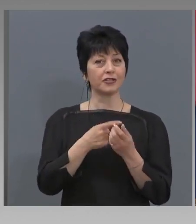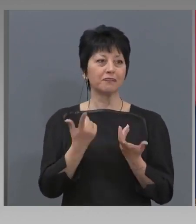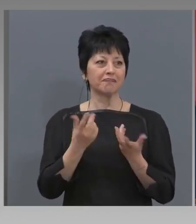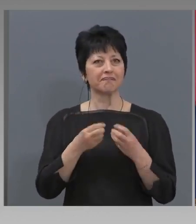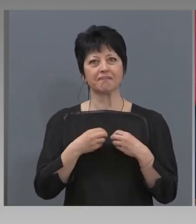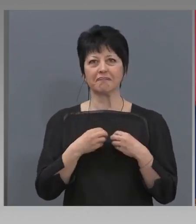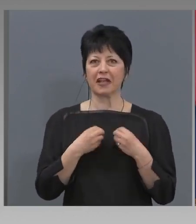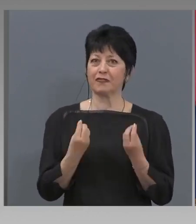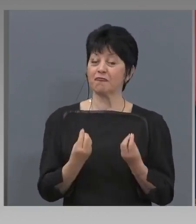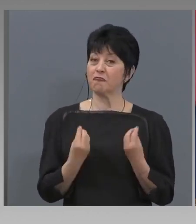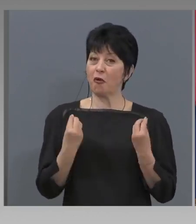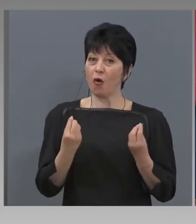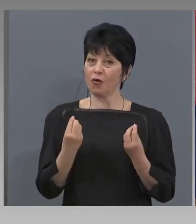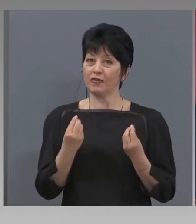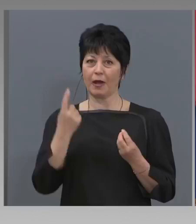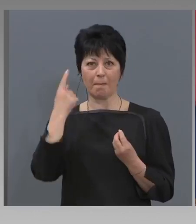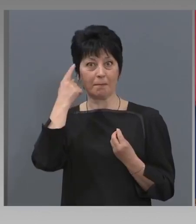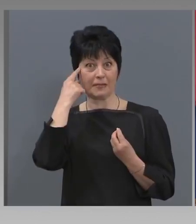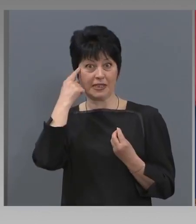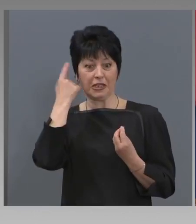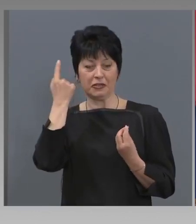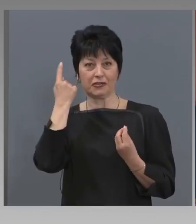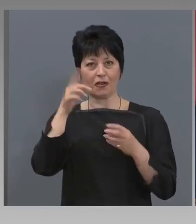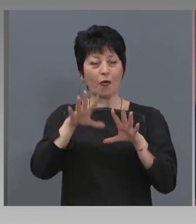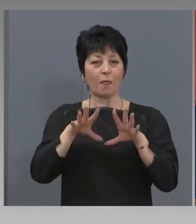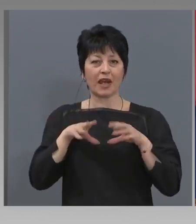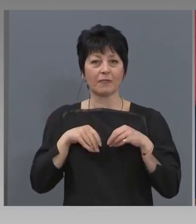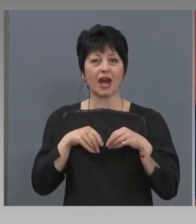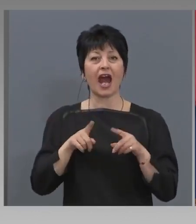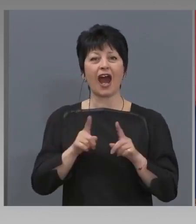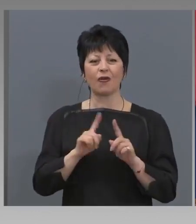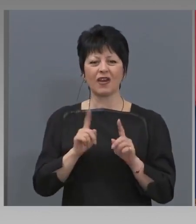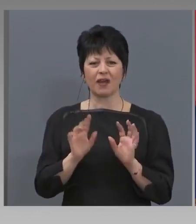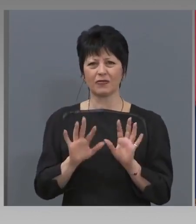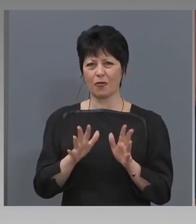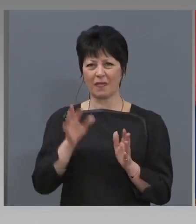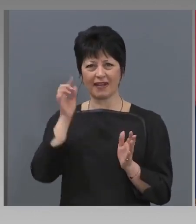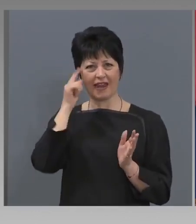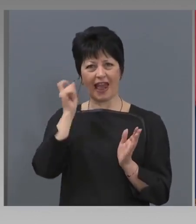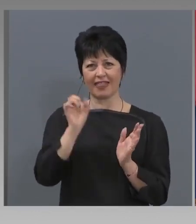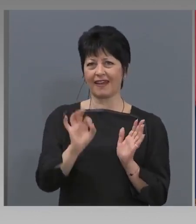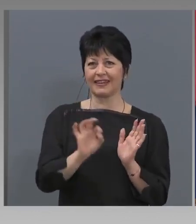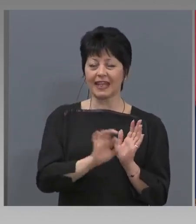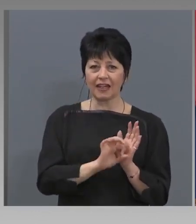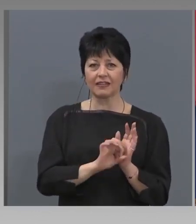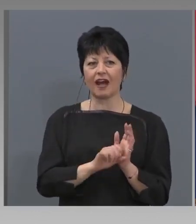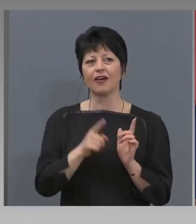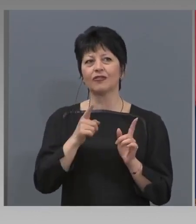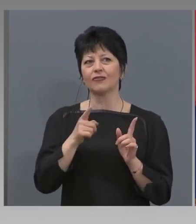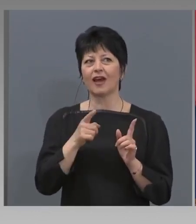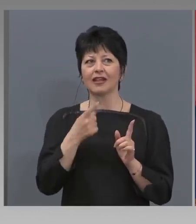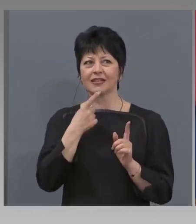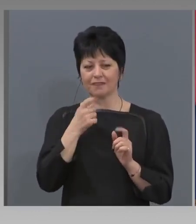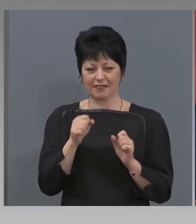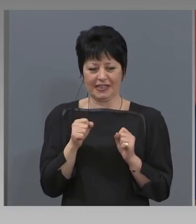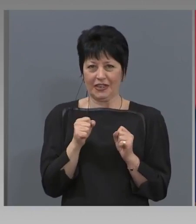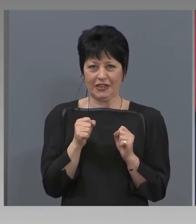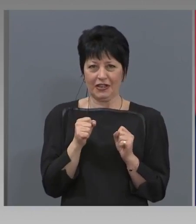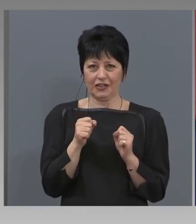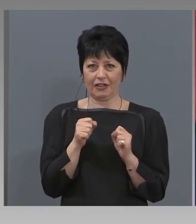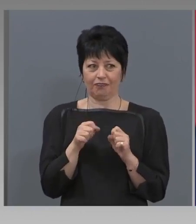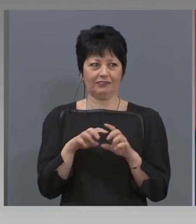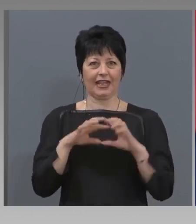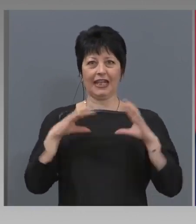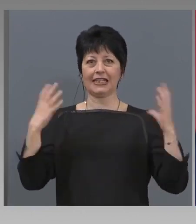хубаво. Психически го приемаш. Ако нямаш определена дата, тогава беха задръжки, се казваха. И тогава